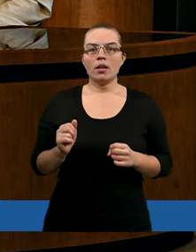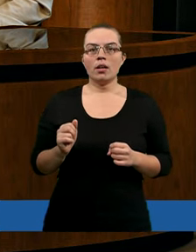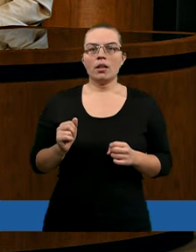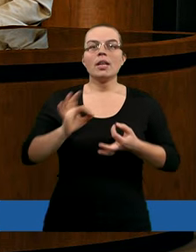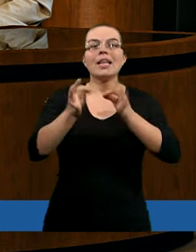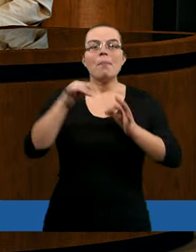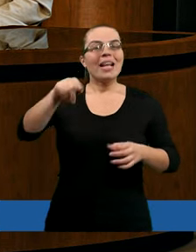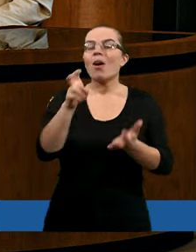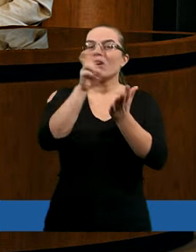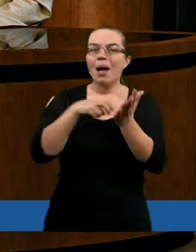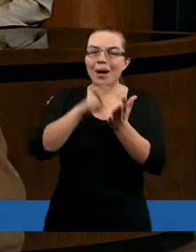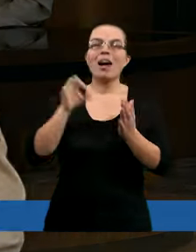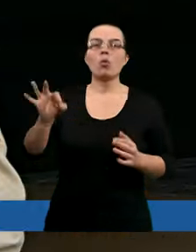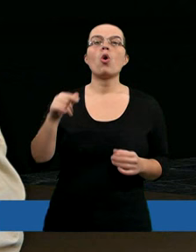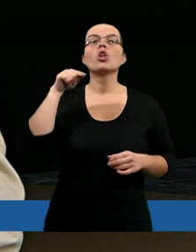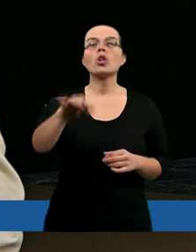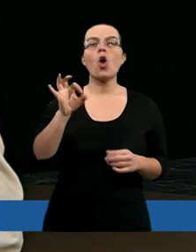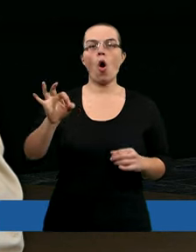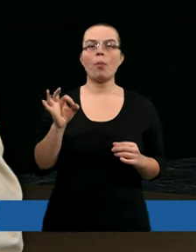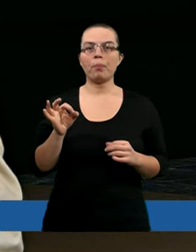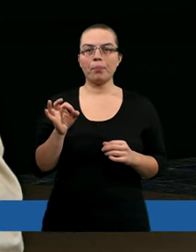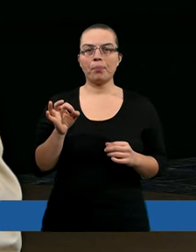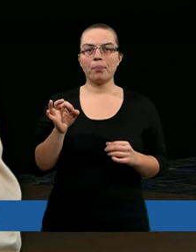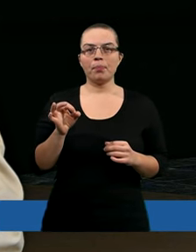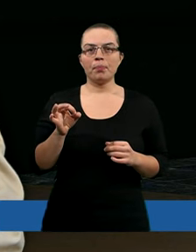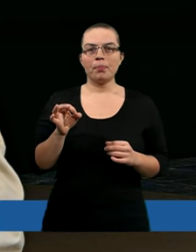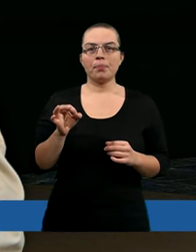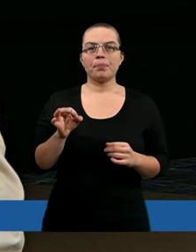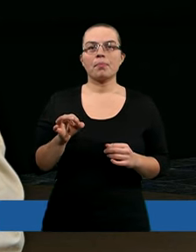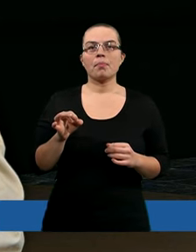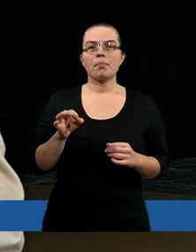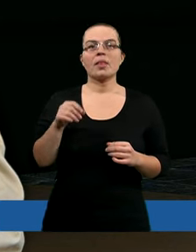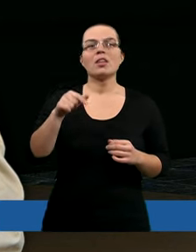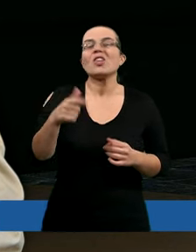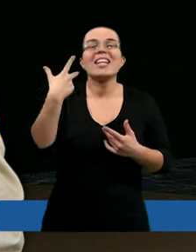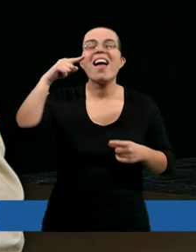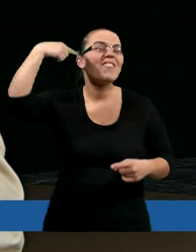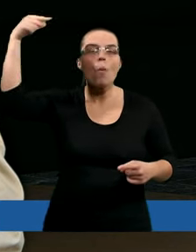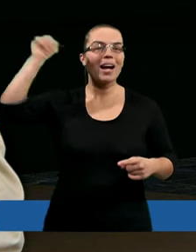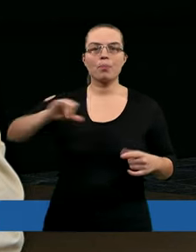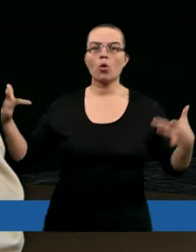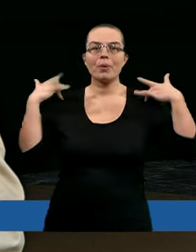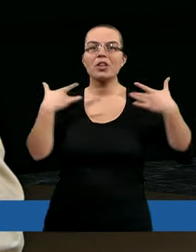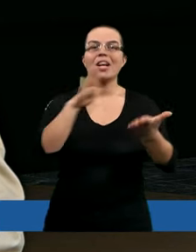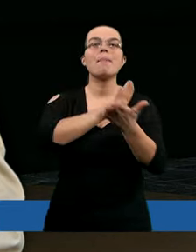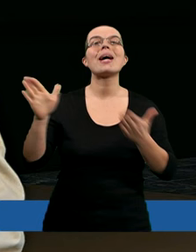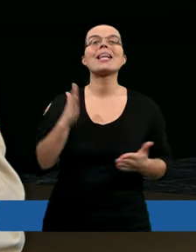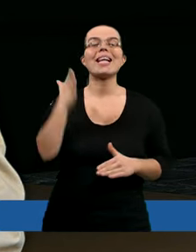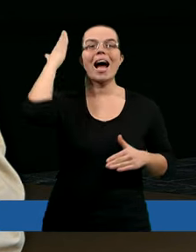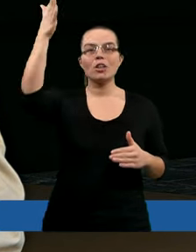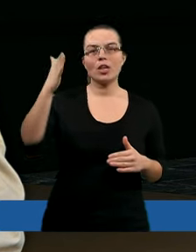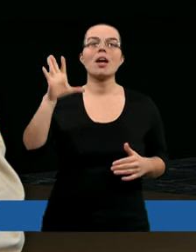Gdyby tego zabrakło, to po prostu nie wyobrażam sobie życia bez nadziei.